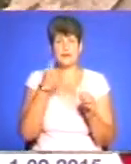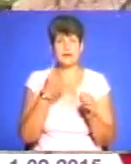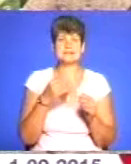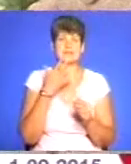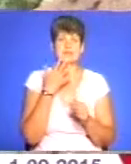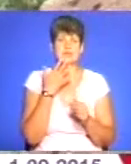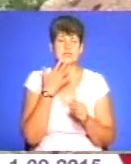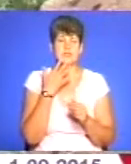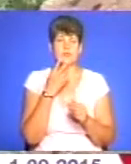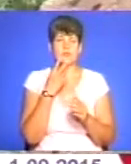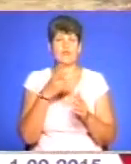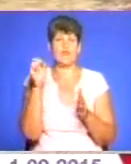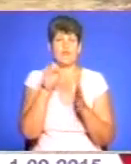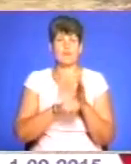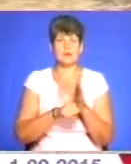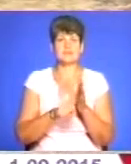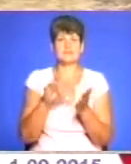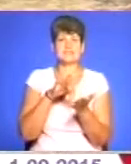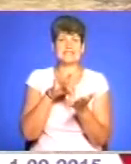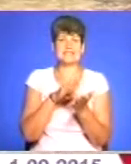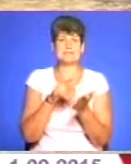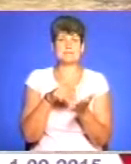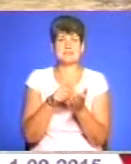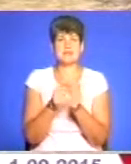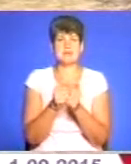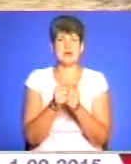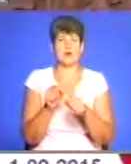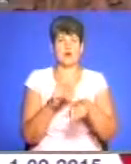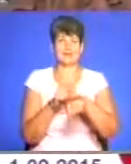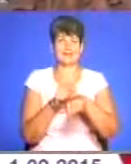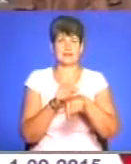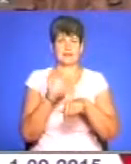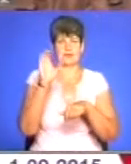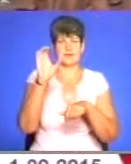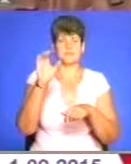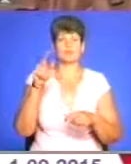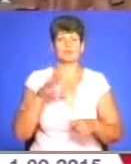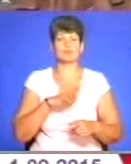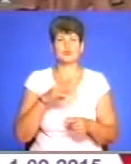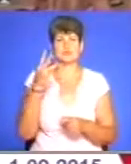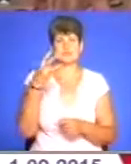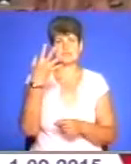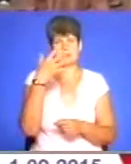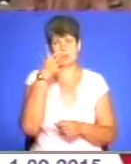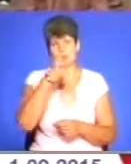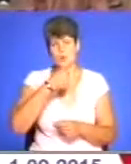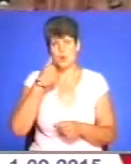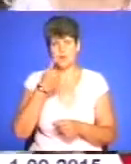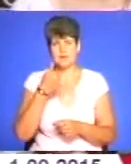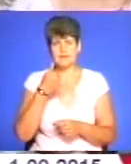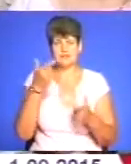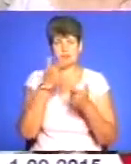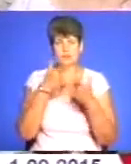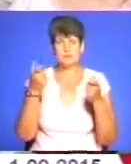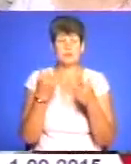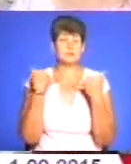його вбили польські підпільники у самому центрі міста, біля годинника. В Славкові Луцишину було лише 35. Інформацію про